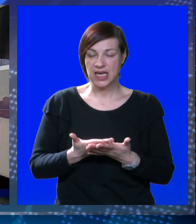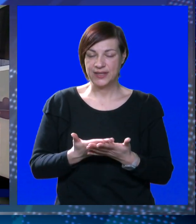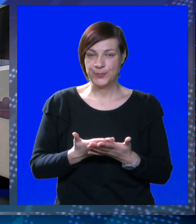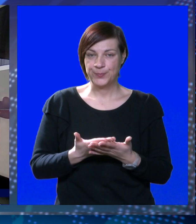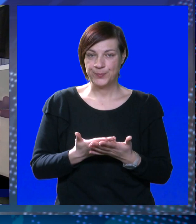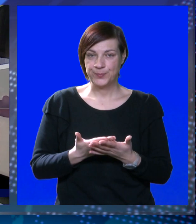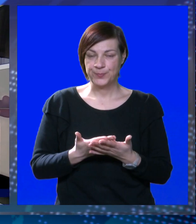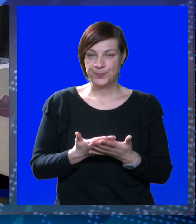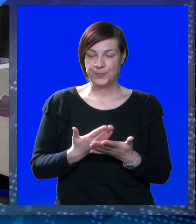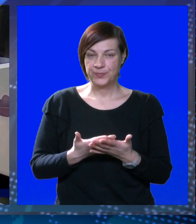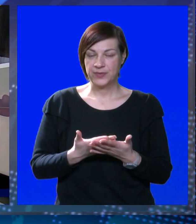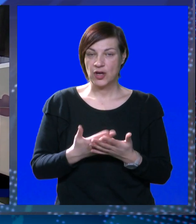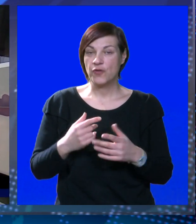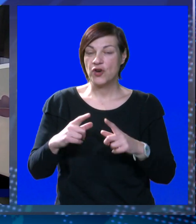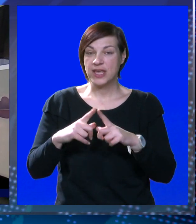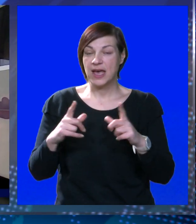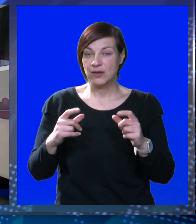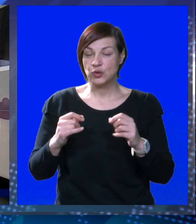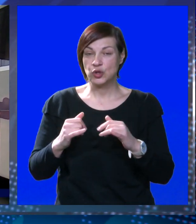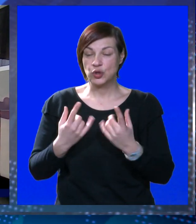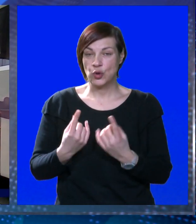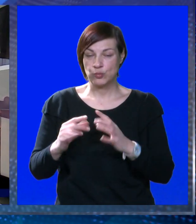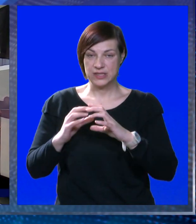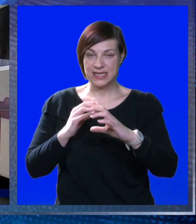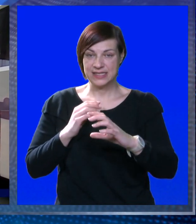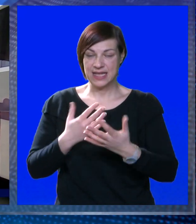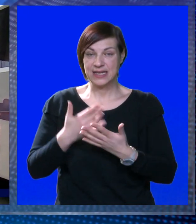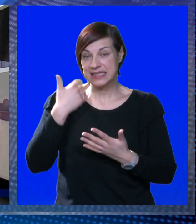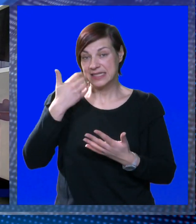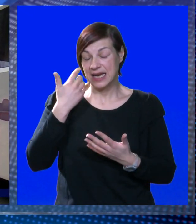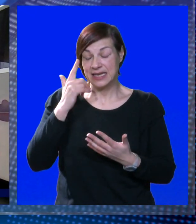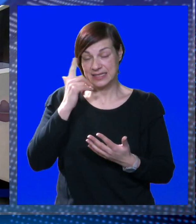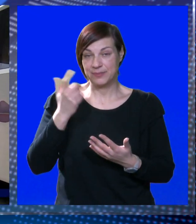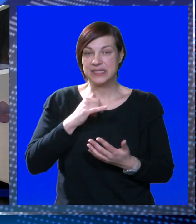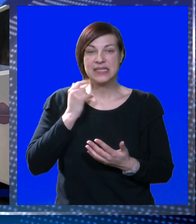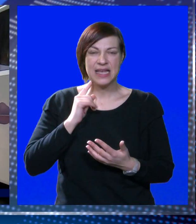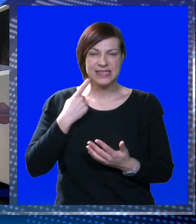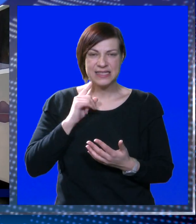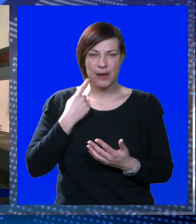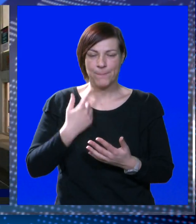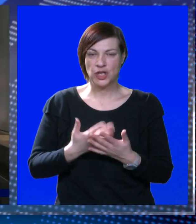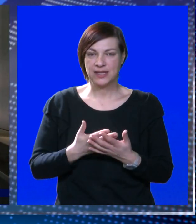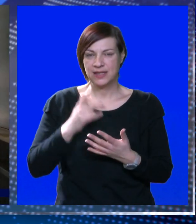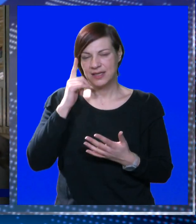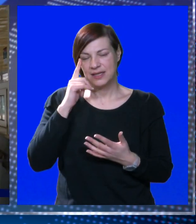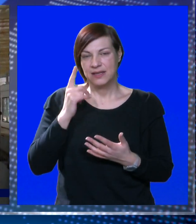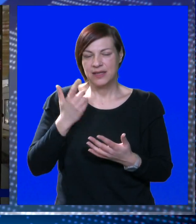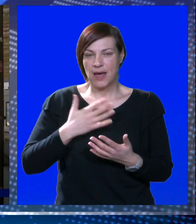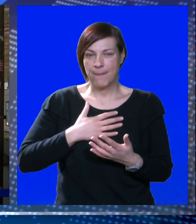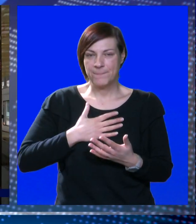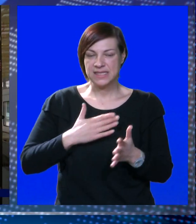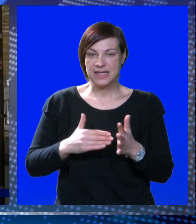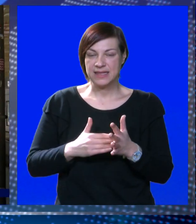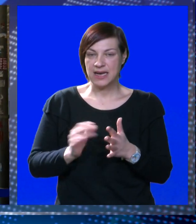ipak kolodvor jedan, amo reći lice, mislim da je sramota. Ma ne znam, ja mislim